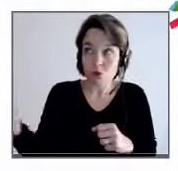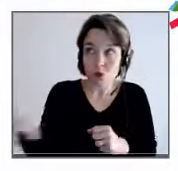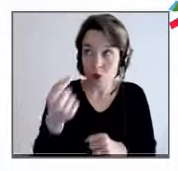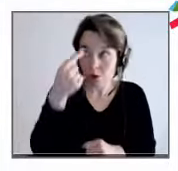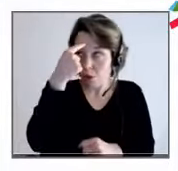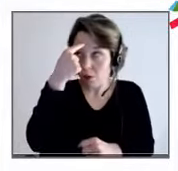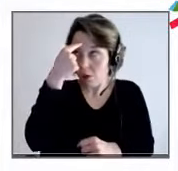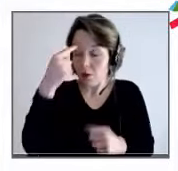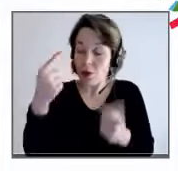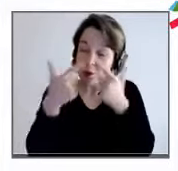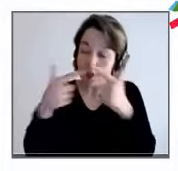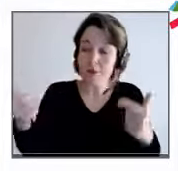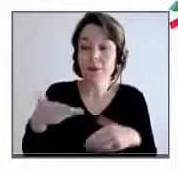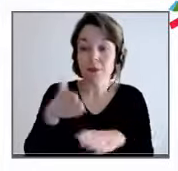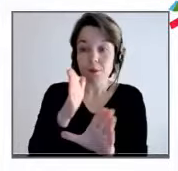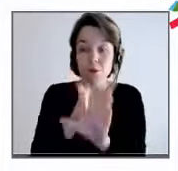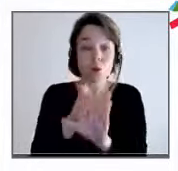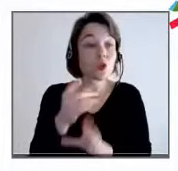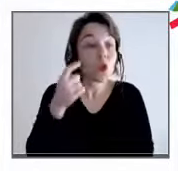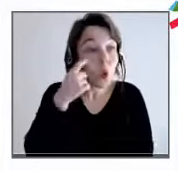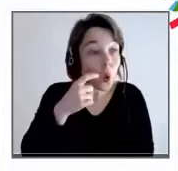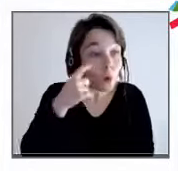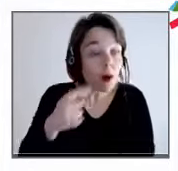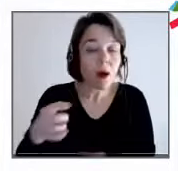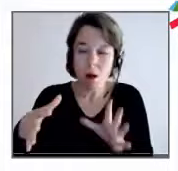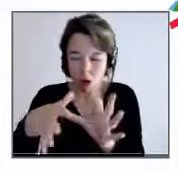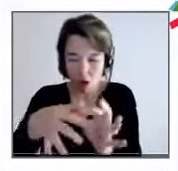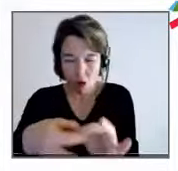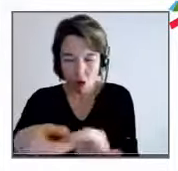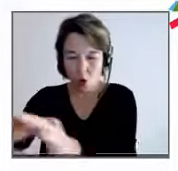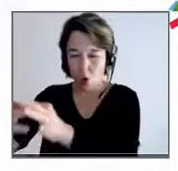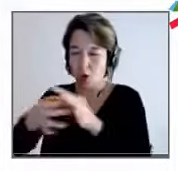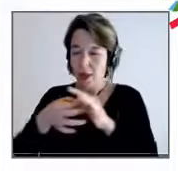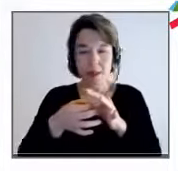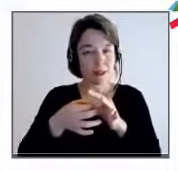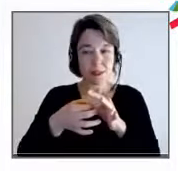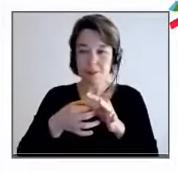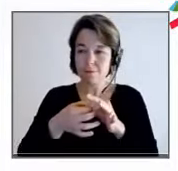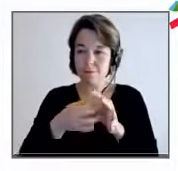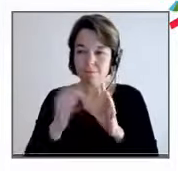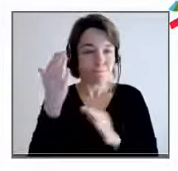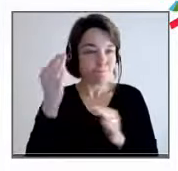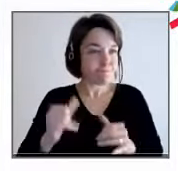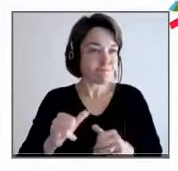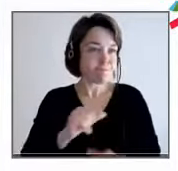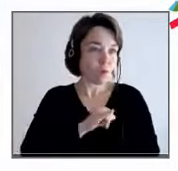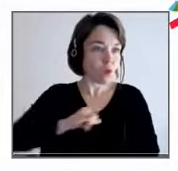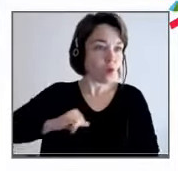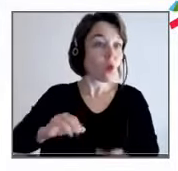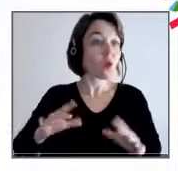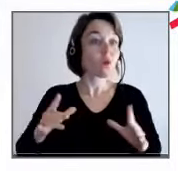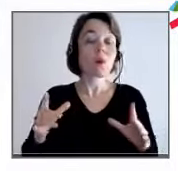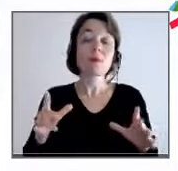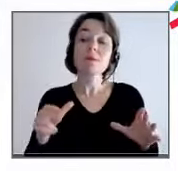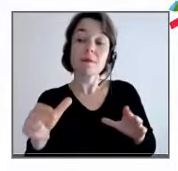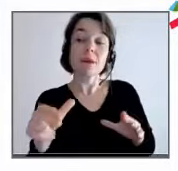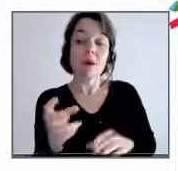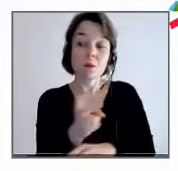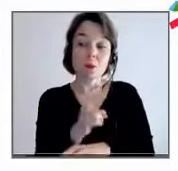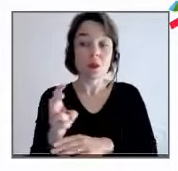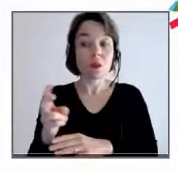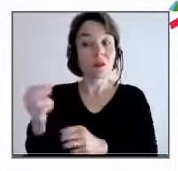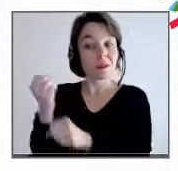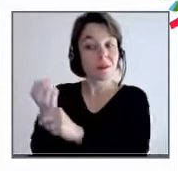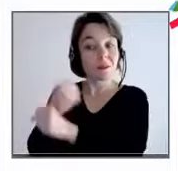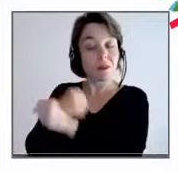commune. Vous regardez tous les collectifs forts. À chaque fois, il y a la possibilité d'une menace. Je travaille beaucoup avec les sapeurs-pompiers de Paris. Pourquoi